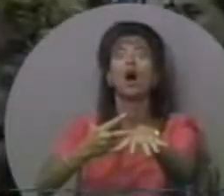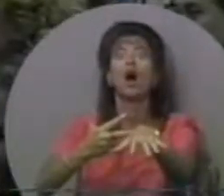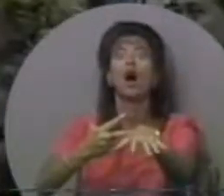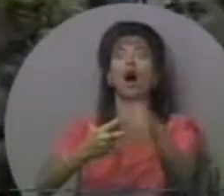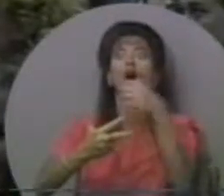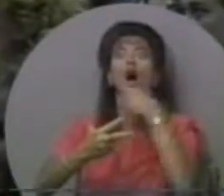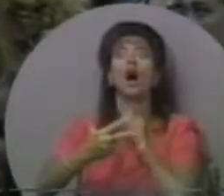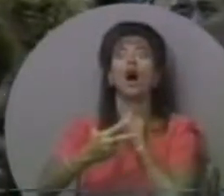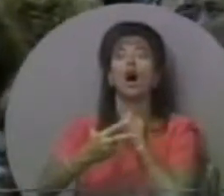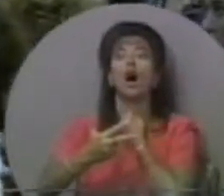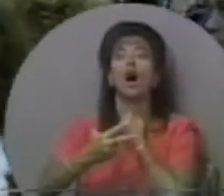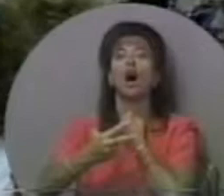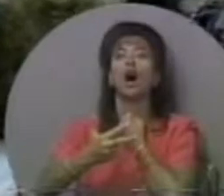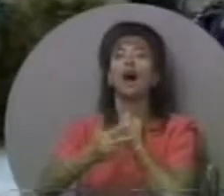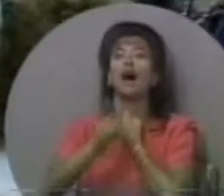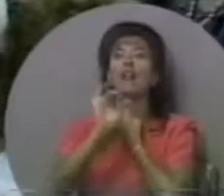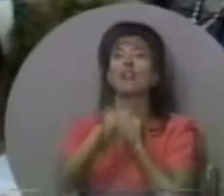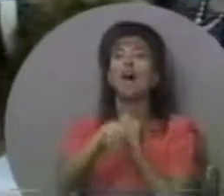побачив.